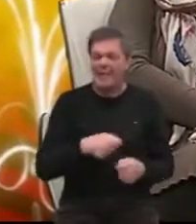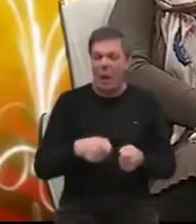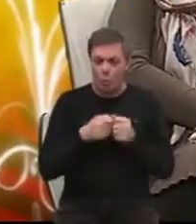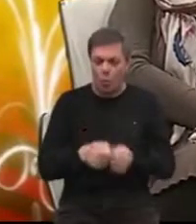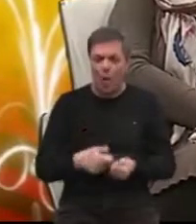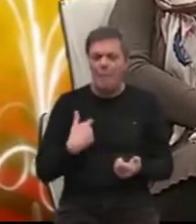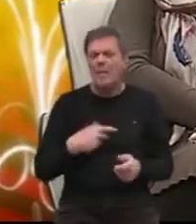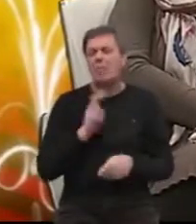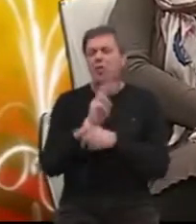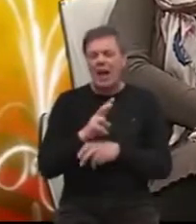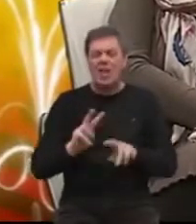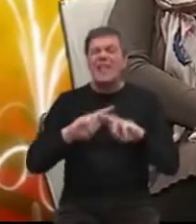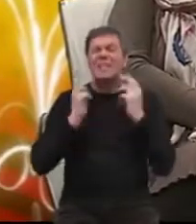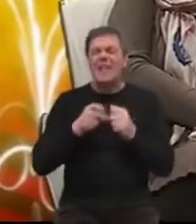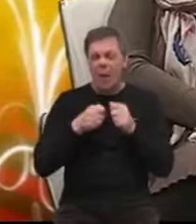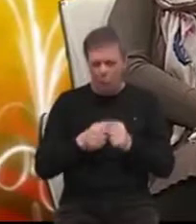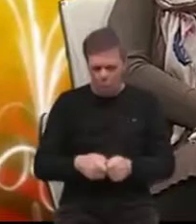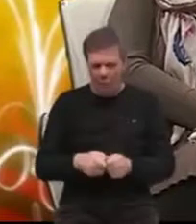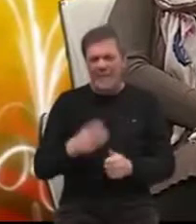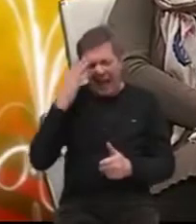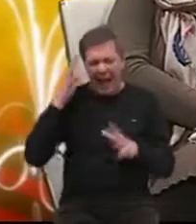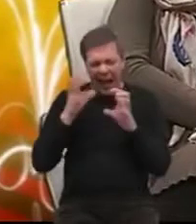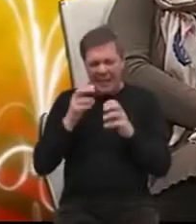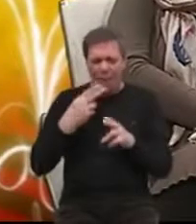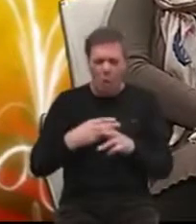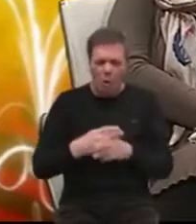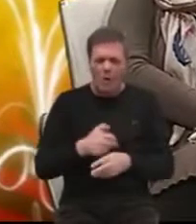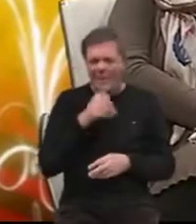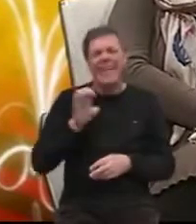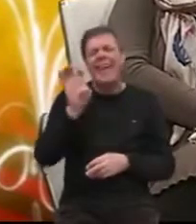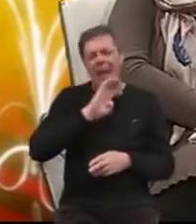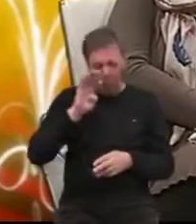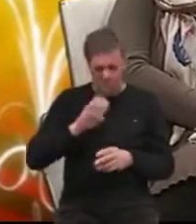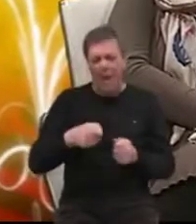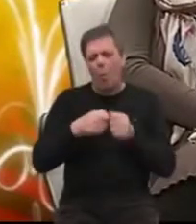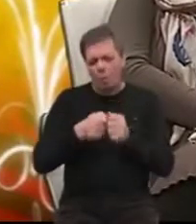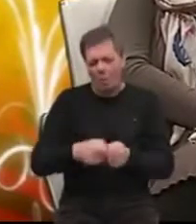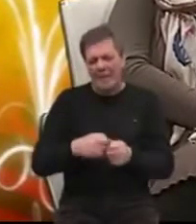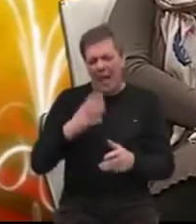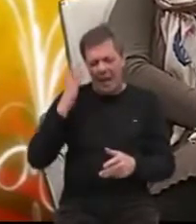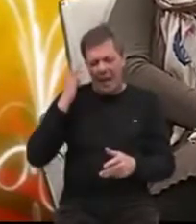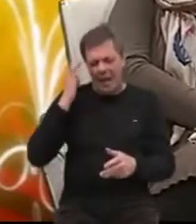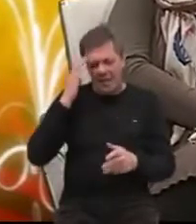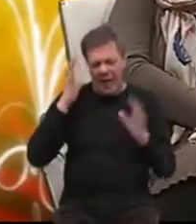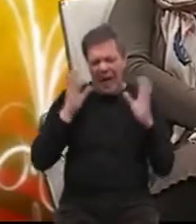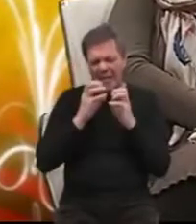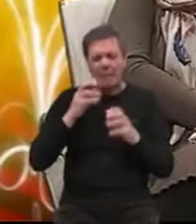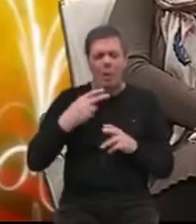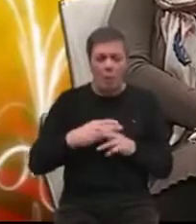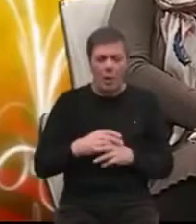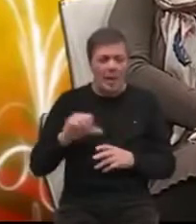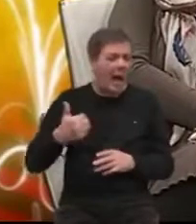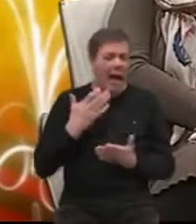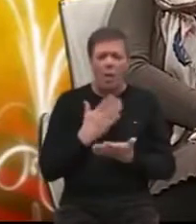članice svjetske udruge za altshamjerovu bolest i evropske udruge za altshamjerovu bolest, ali još